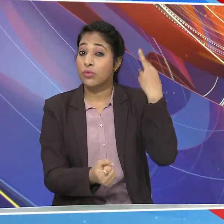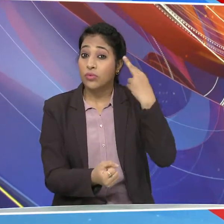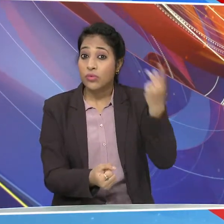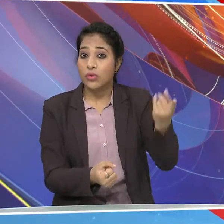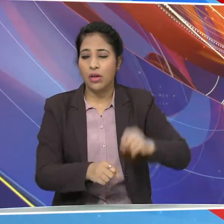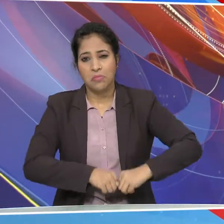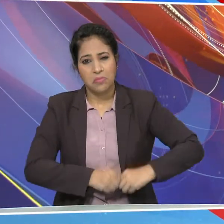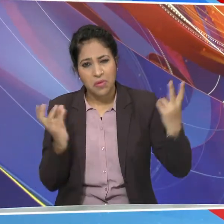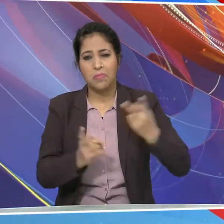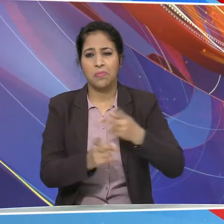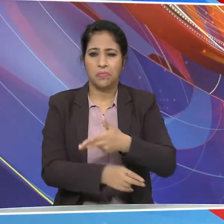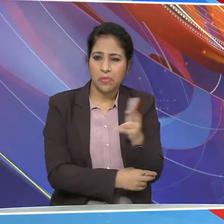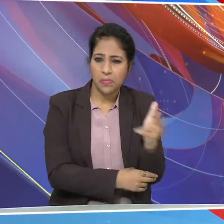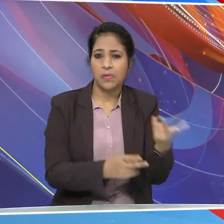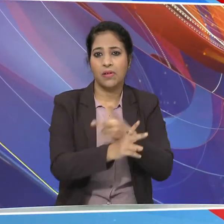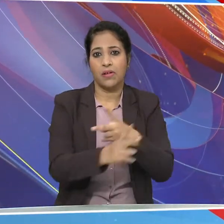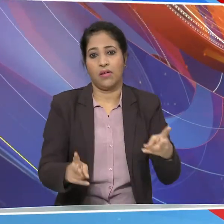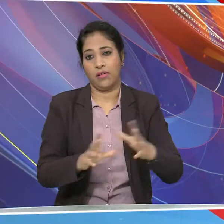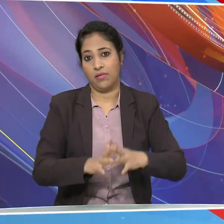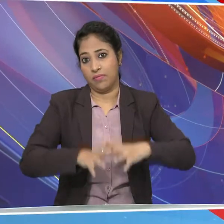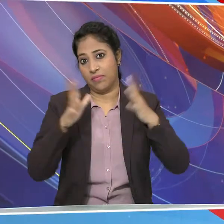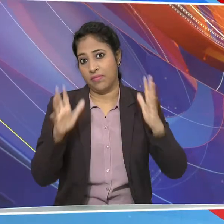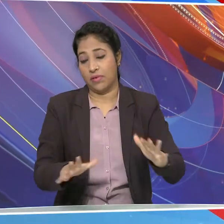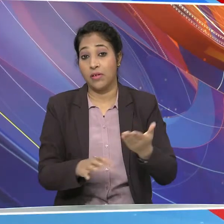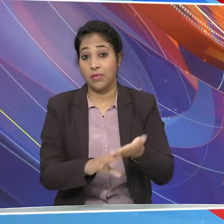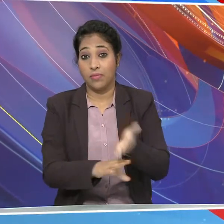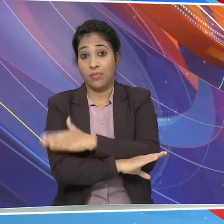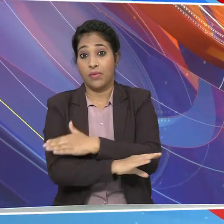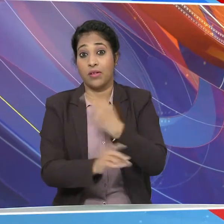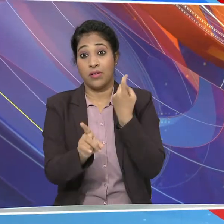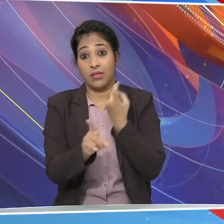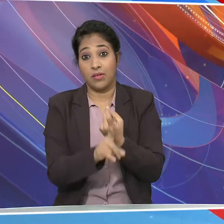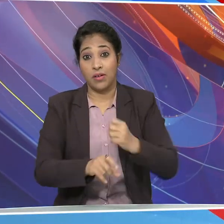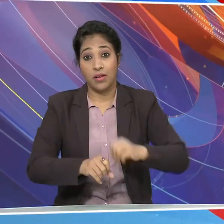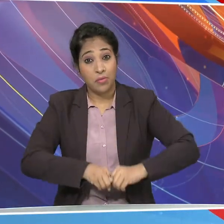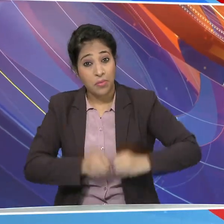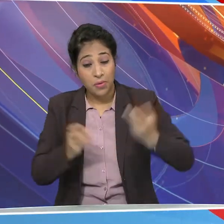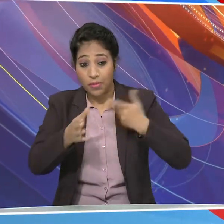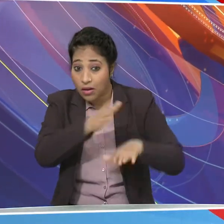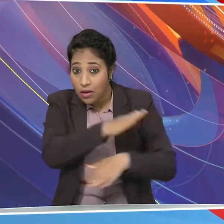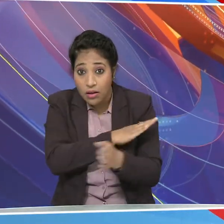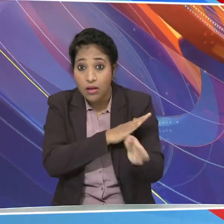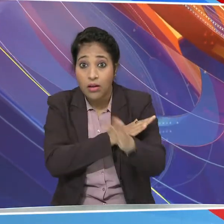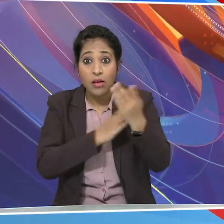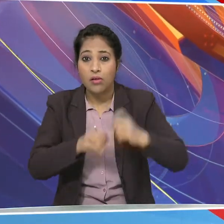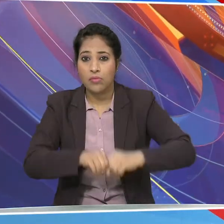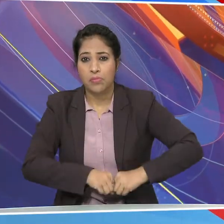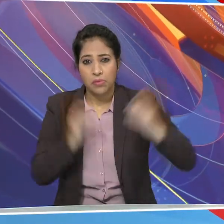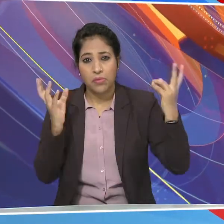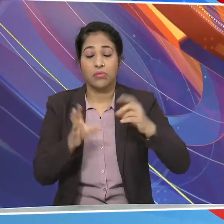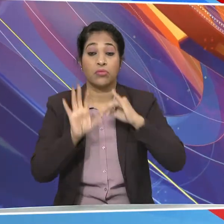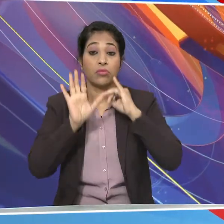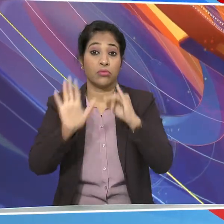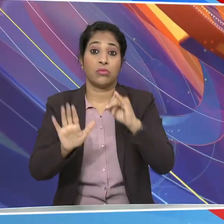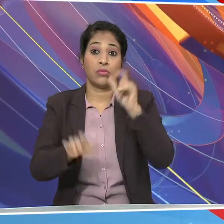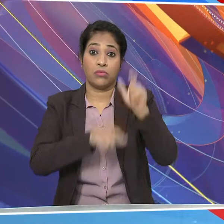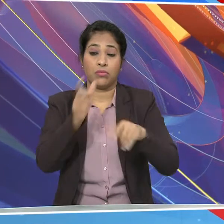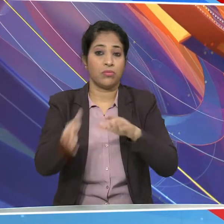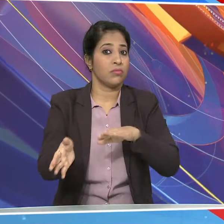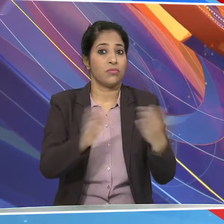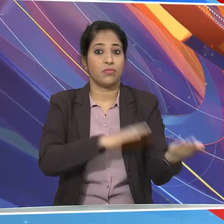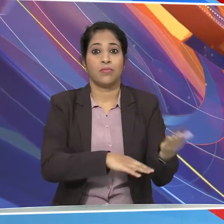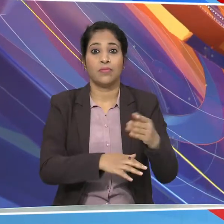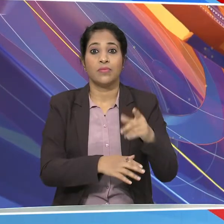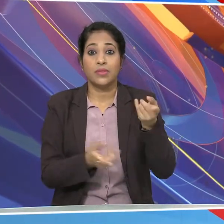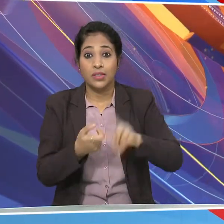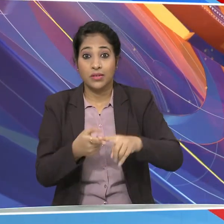पर हमले तेज़ कर दिये हैं इसे पहले काराबाख में बारूदी सुरंगों के विस्पोर्ट में च्छे लोगों की मौत हुई थी इन मौतों के